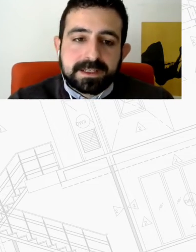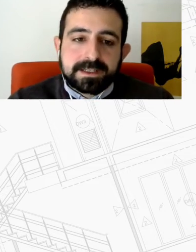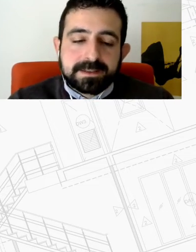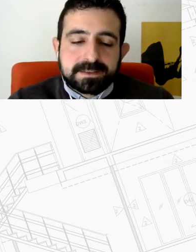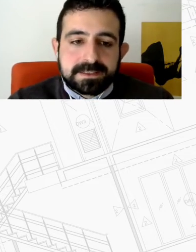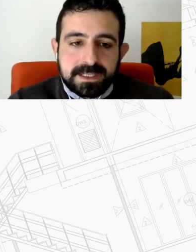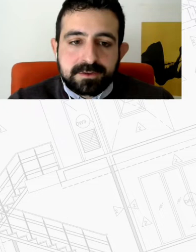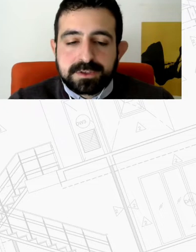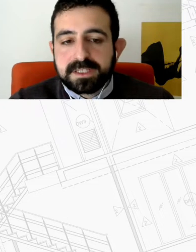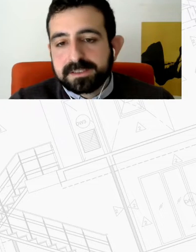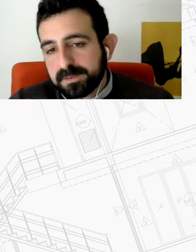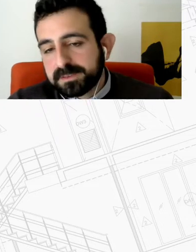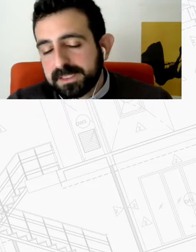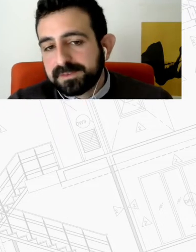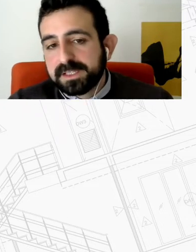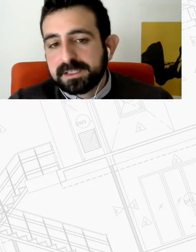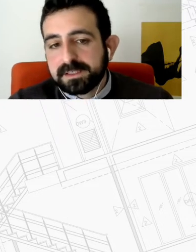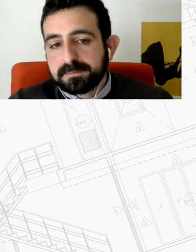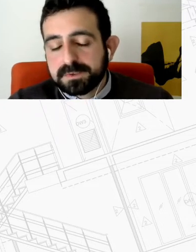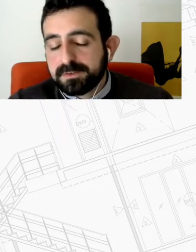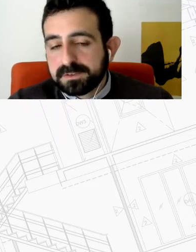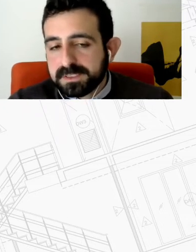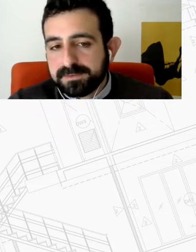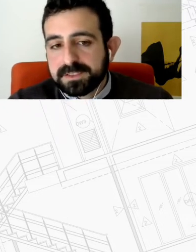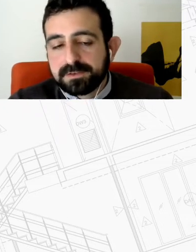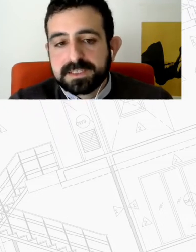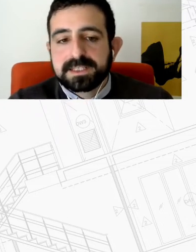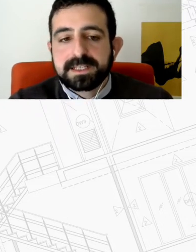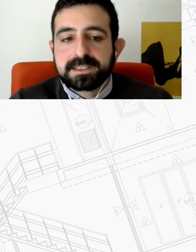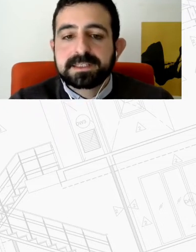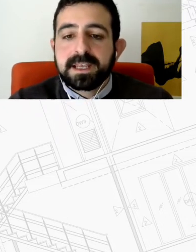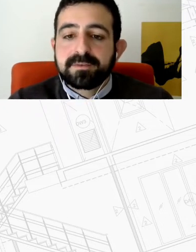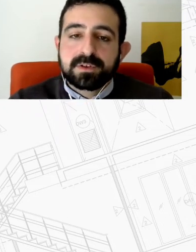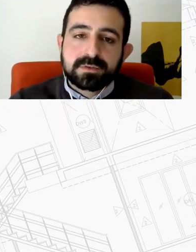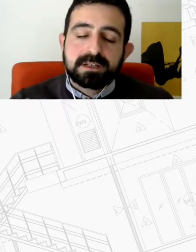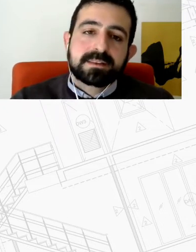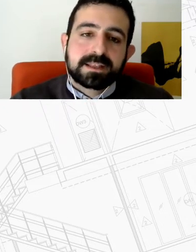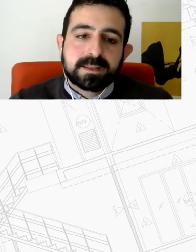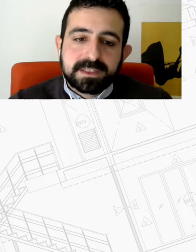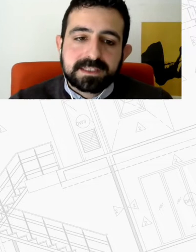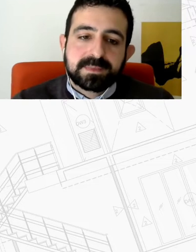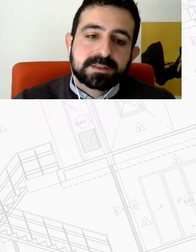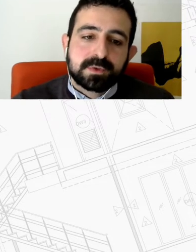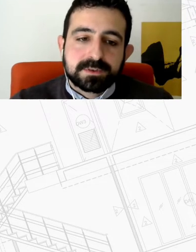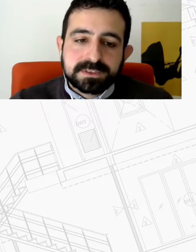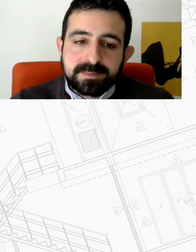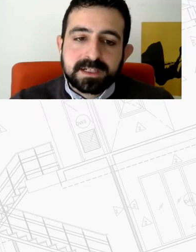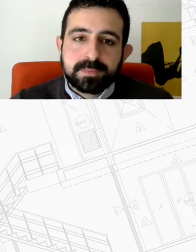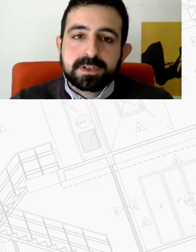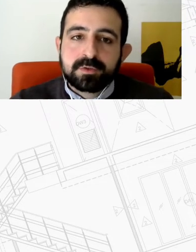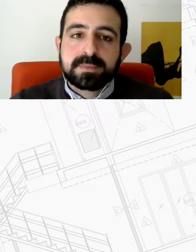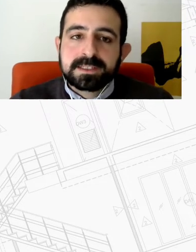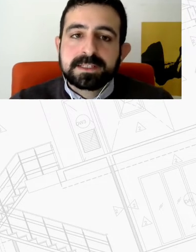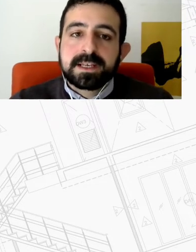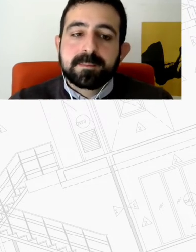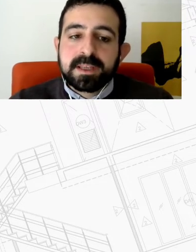της Ένωσης και τα τελευταία σχεδόν τρεις δεκαετίες βιώνουν έναν διαρκή μετασχηματισμό. Σήμερα